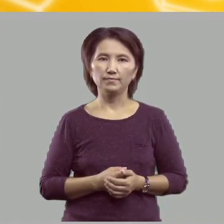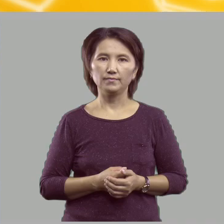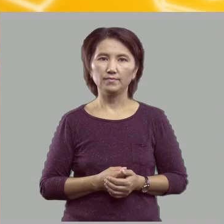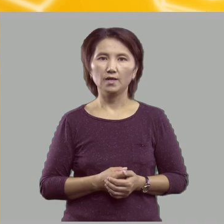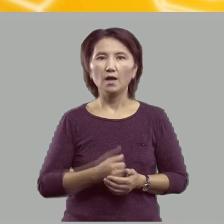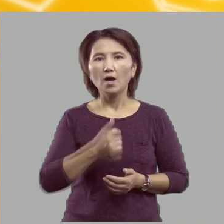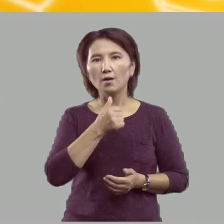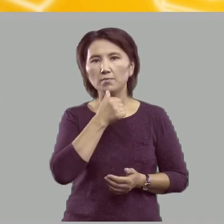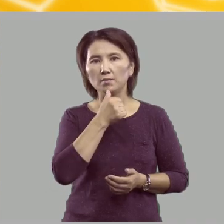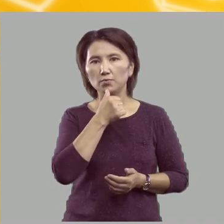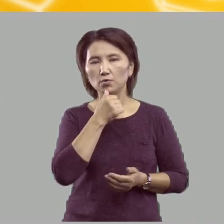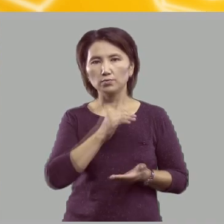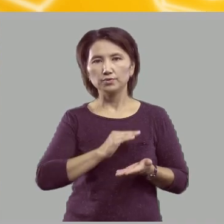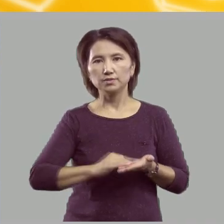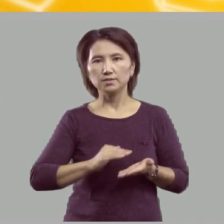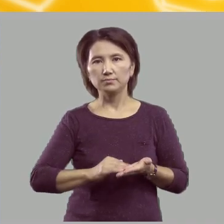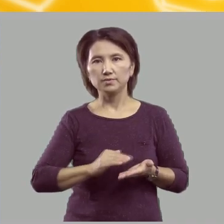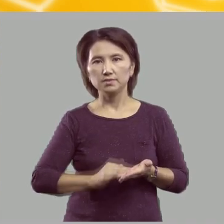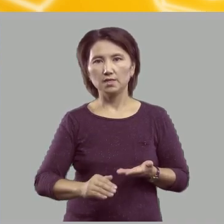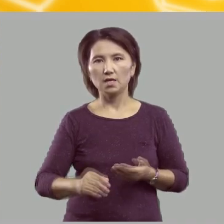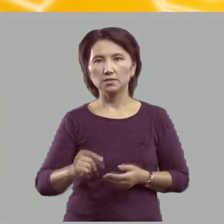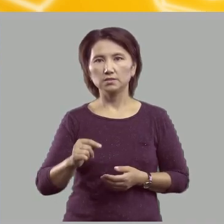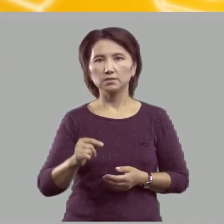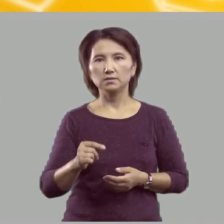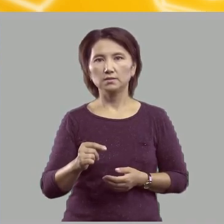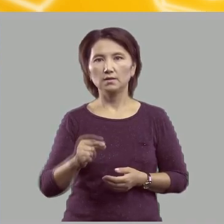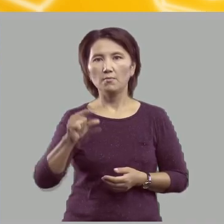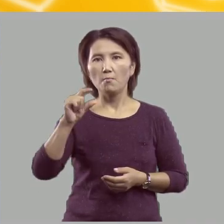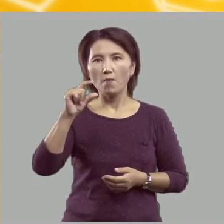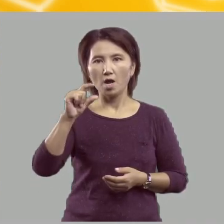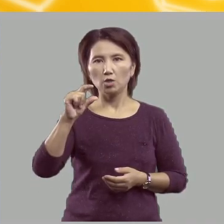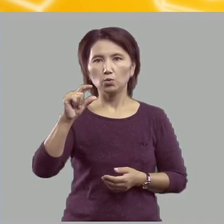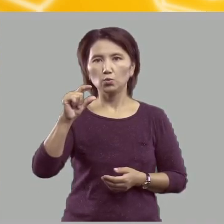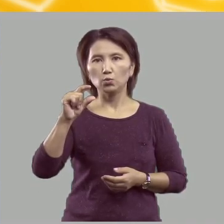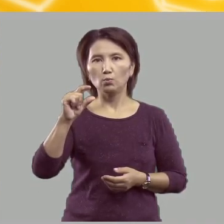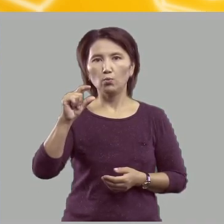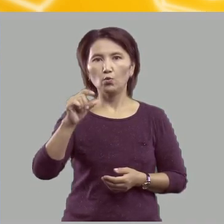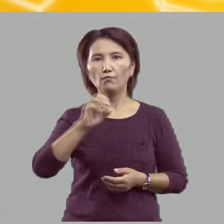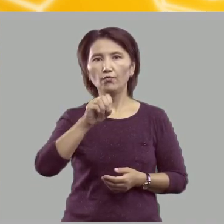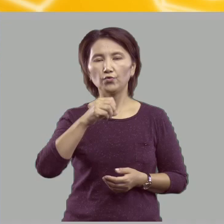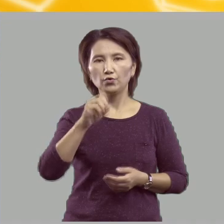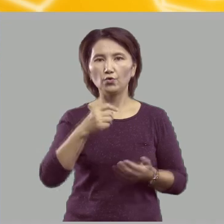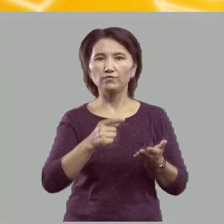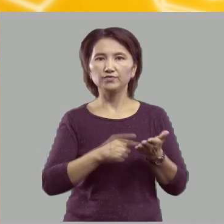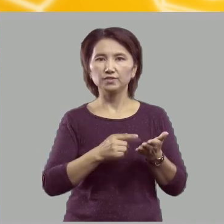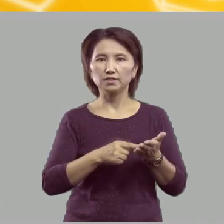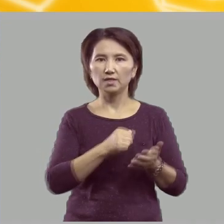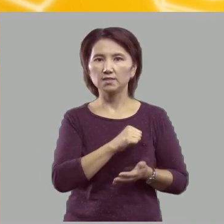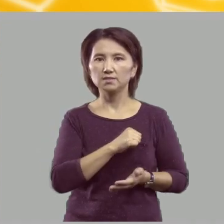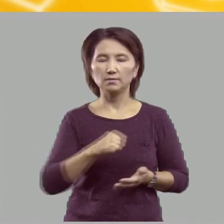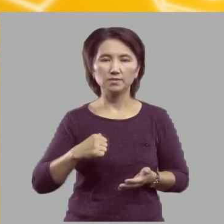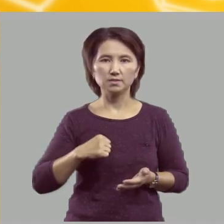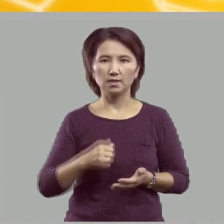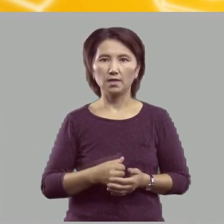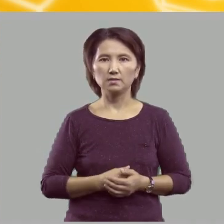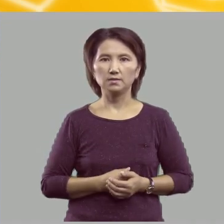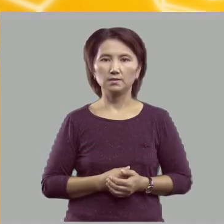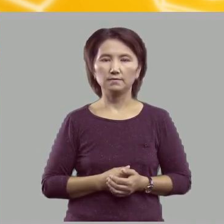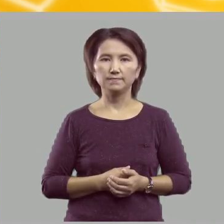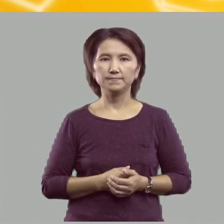Попробуйте записать маленькую букву Ё в тетрадь самостоятельно.